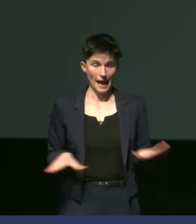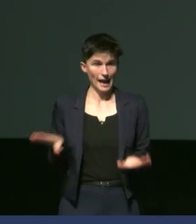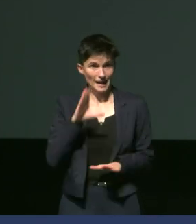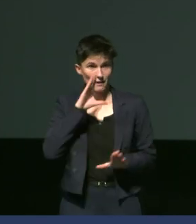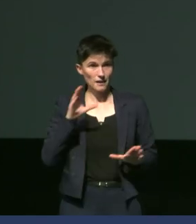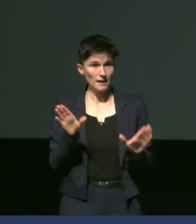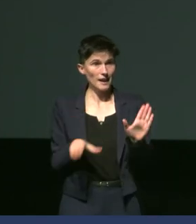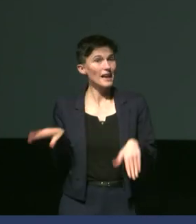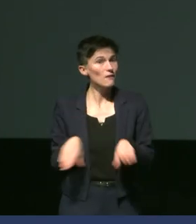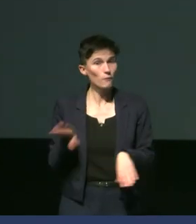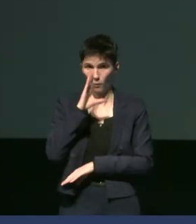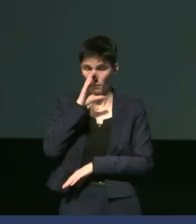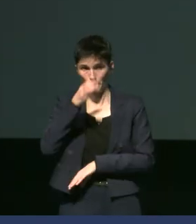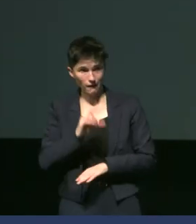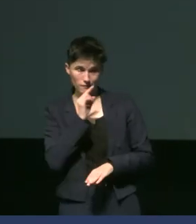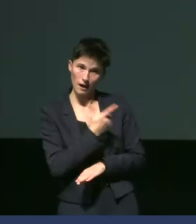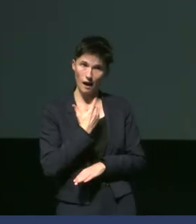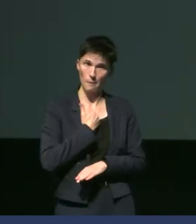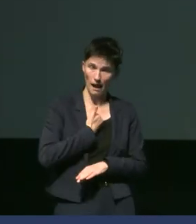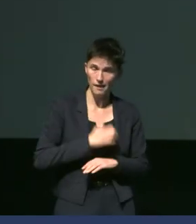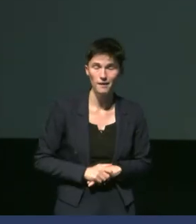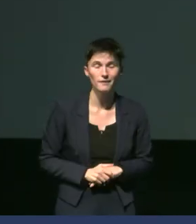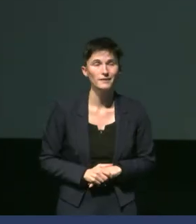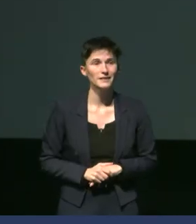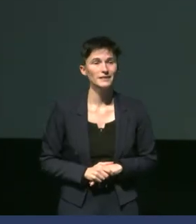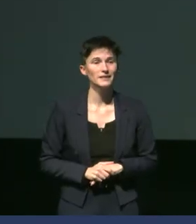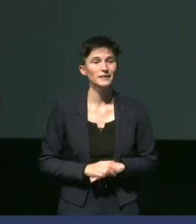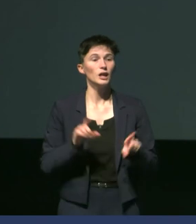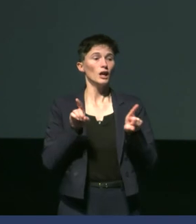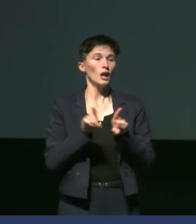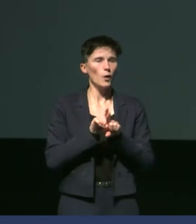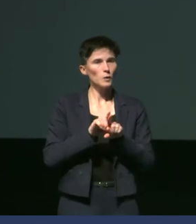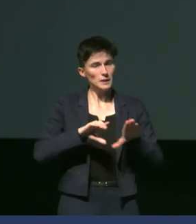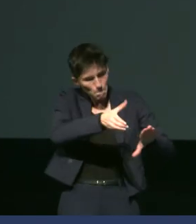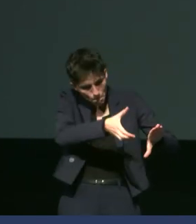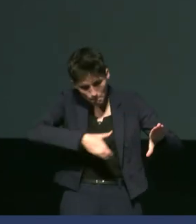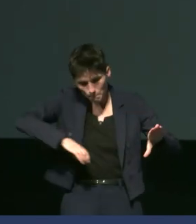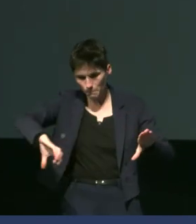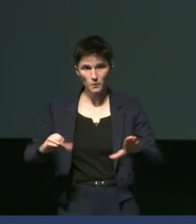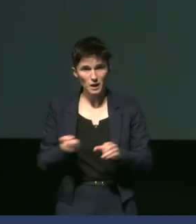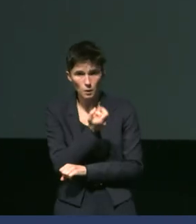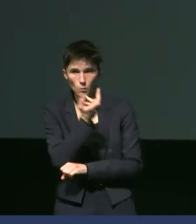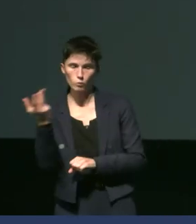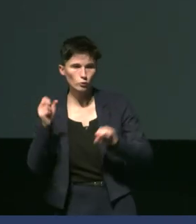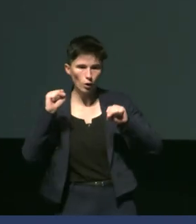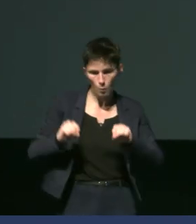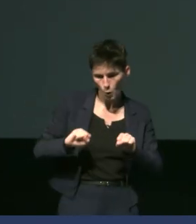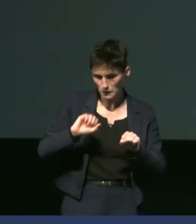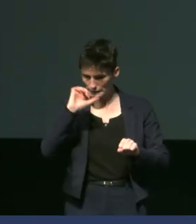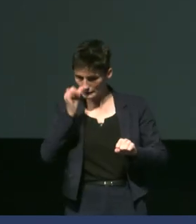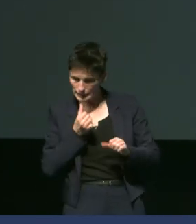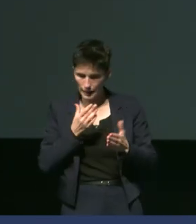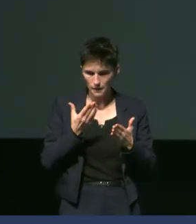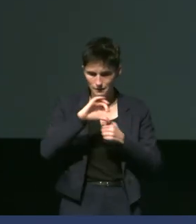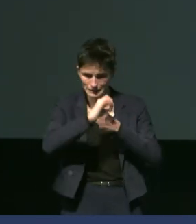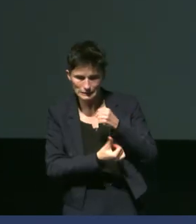avez un mâle et puis on a différentes baies qui vont avoir des topographies différentes si je ne pas s